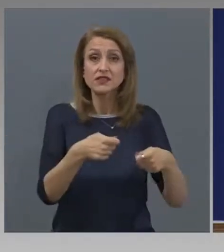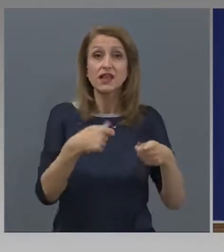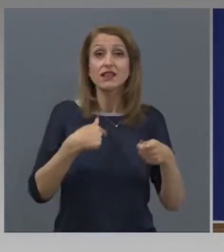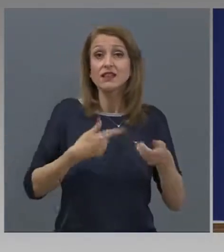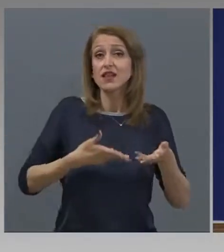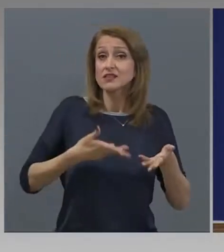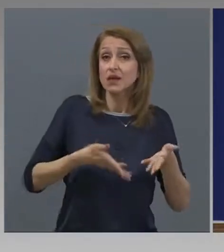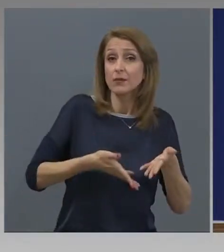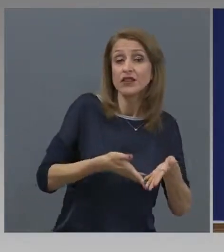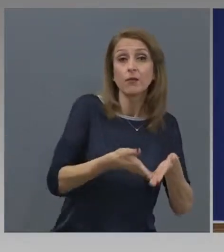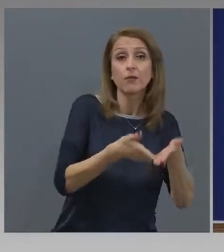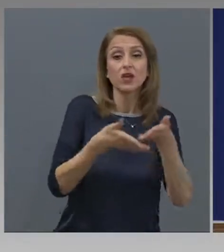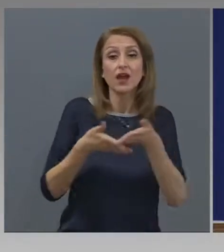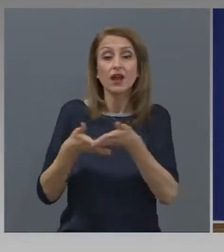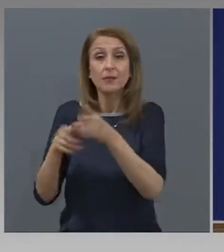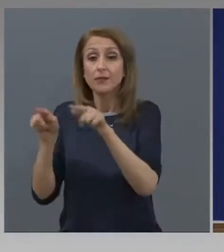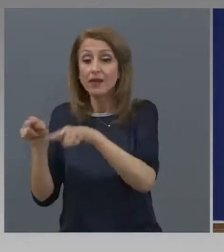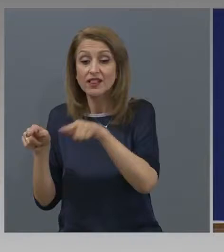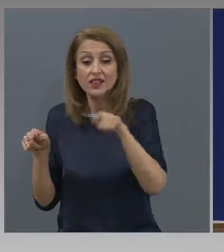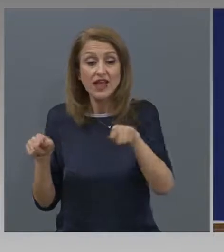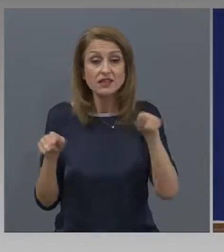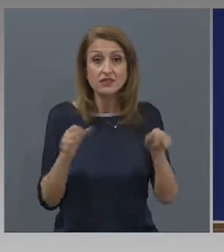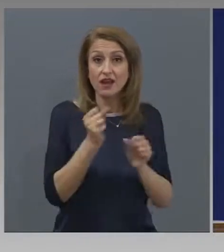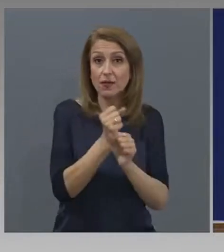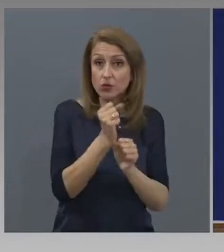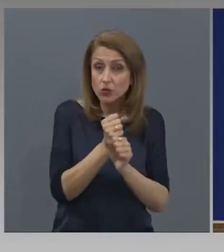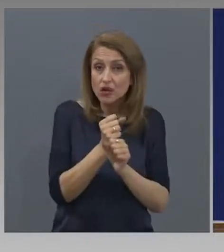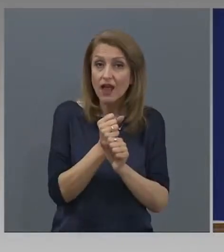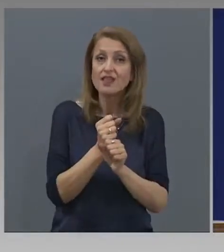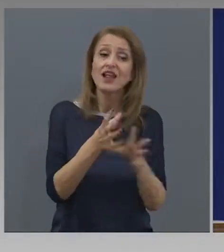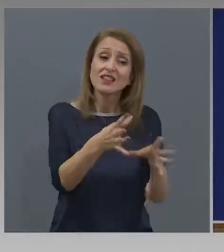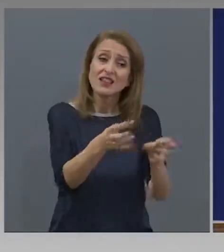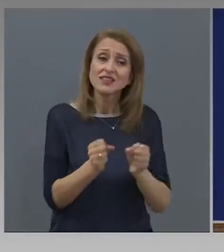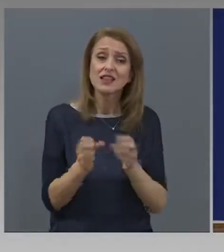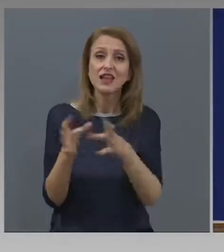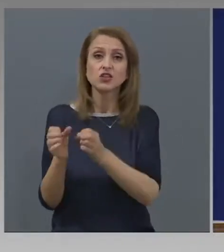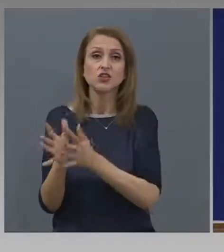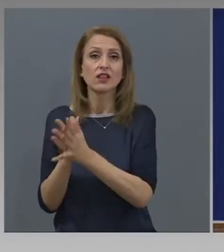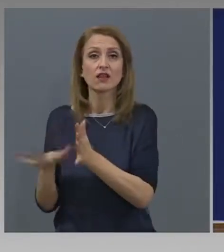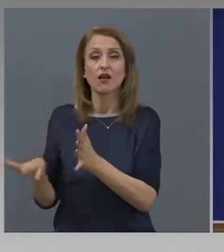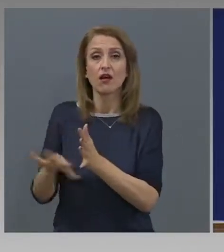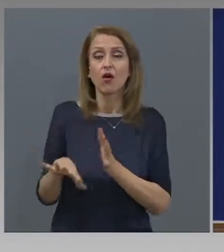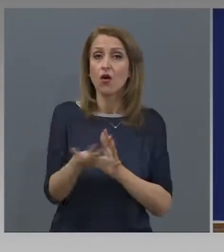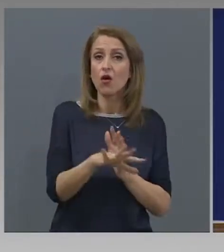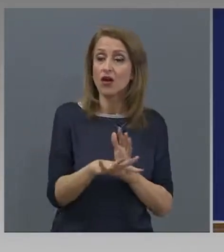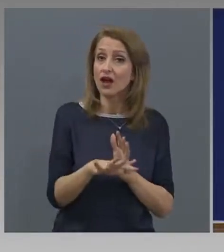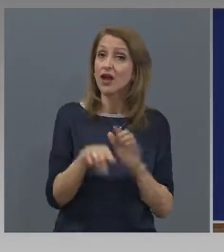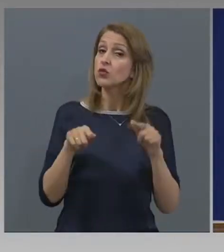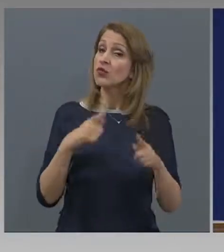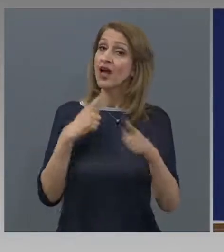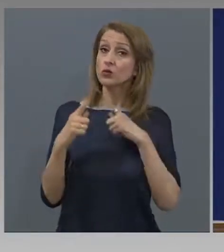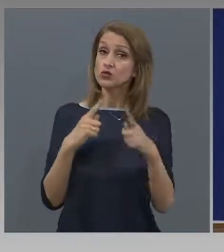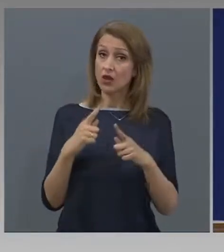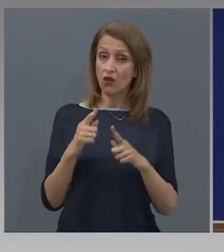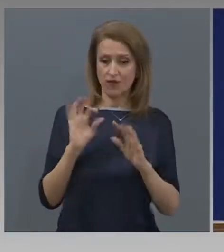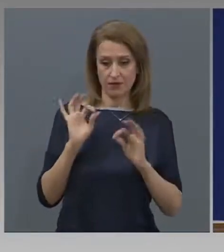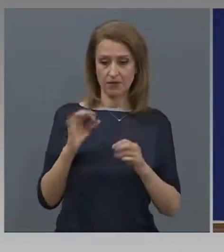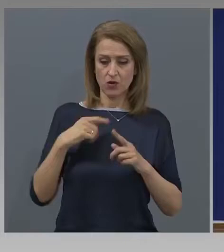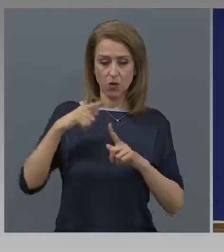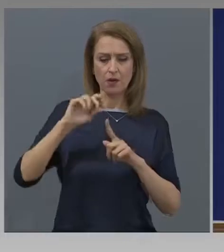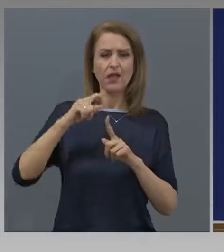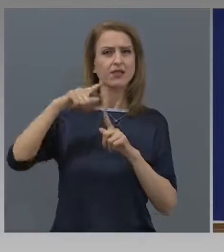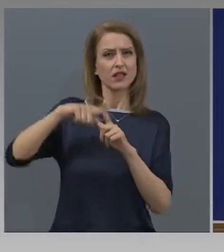това съответно ще могат и да задържат тези хора. Защото това също е условие. Условие е за колкото месеца кандидатстваш да получиш